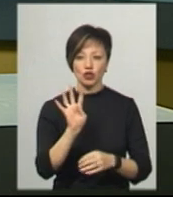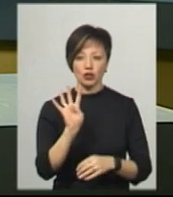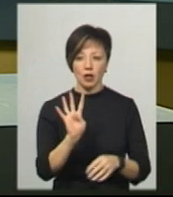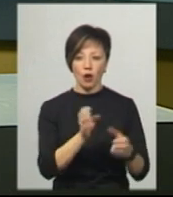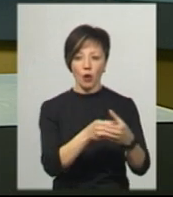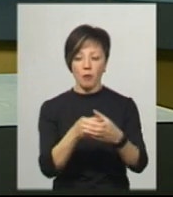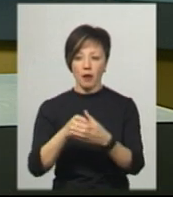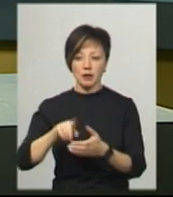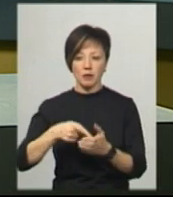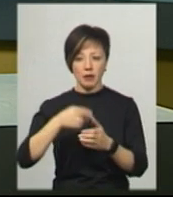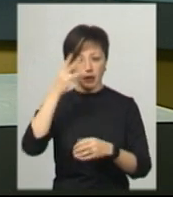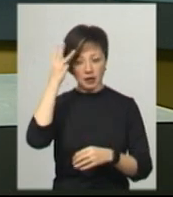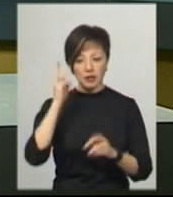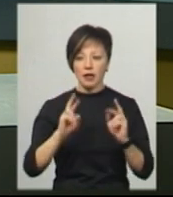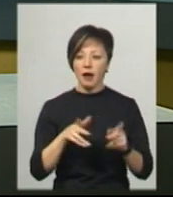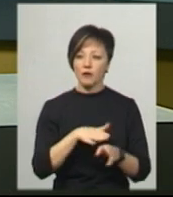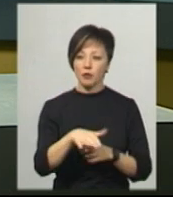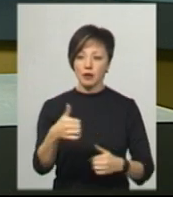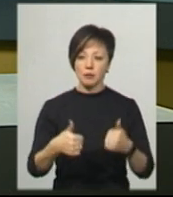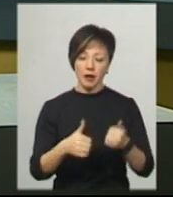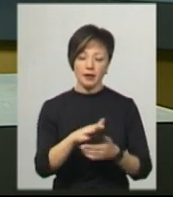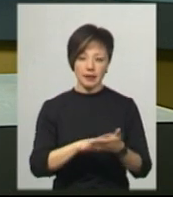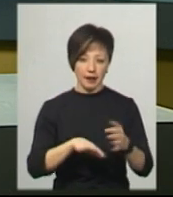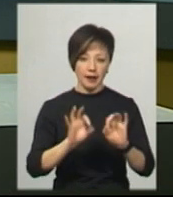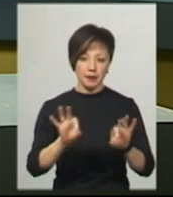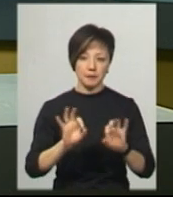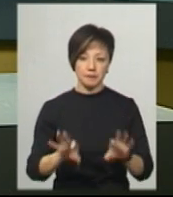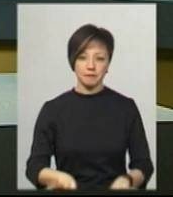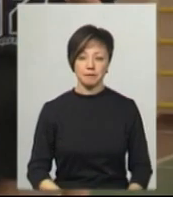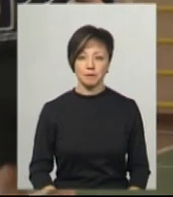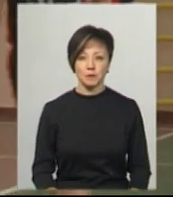команди Хмельницького. Як відбуваються змагання – дивіться далі у сюжеті.